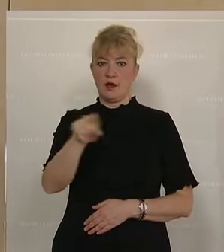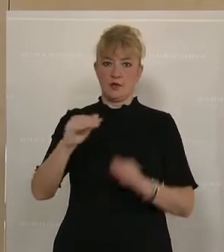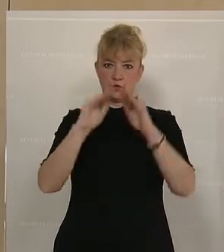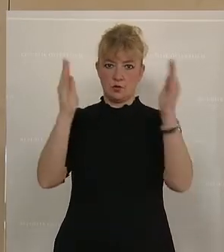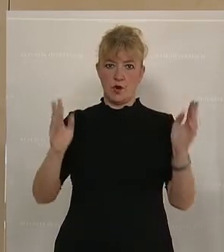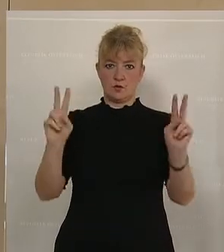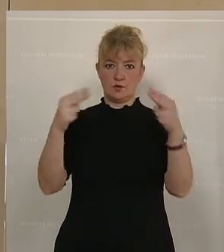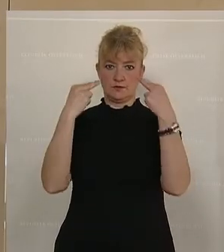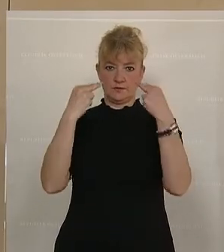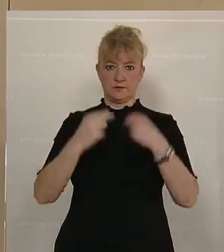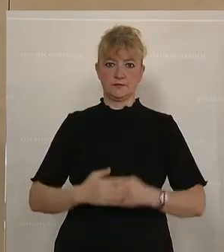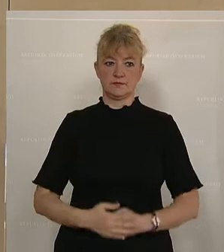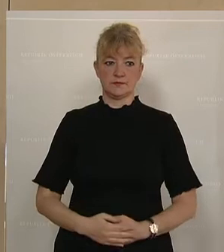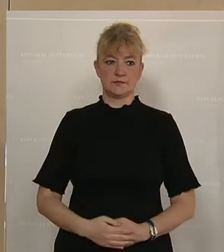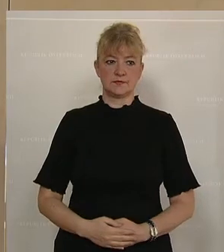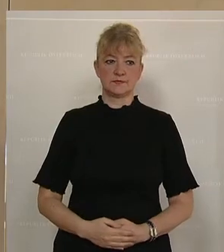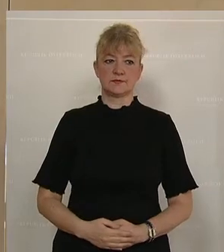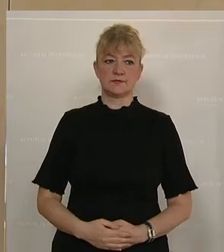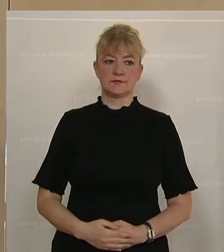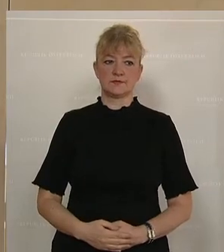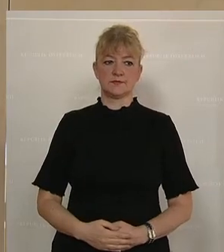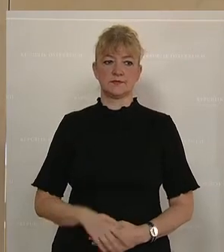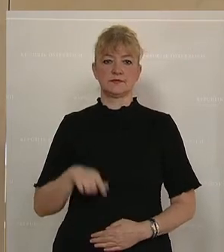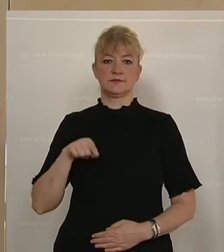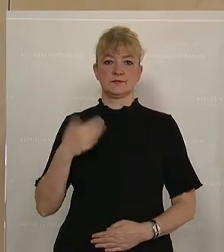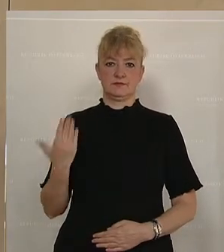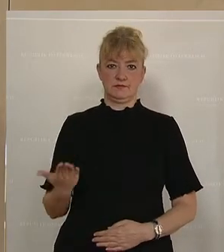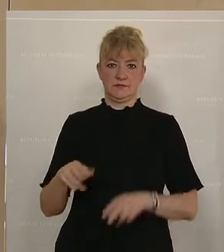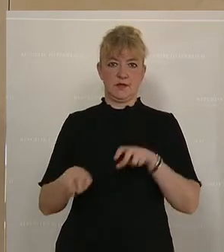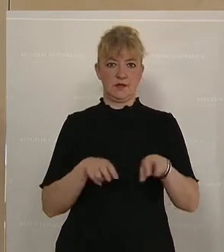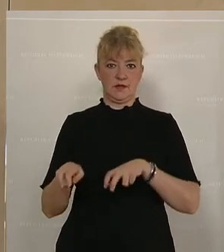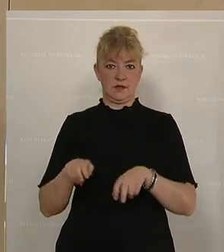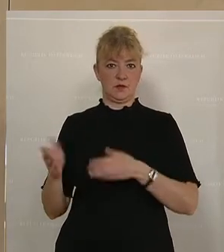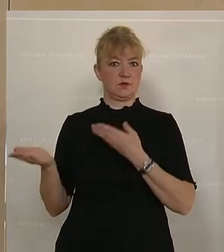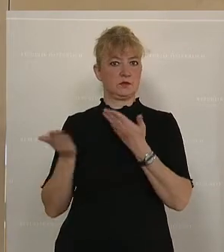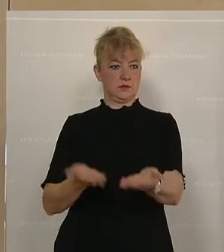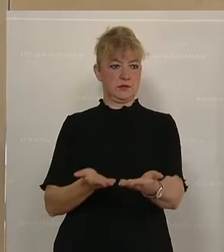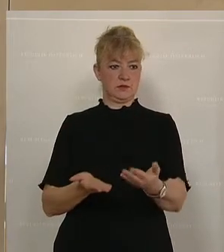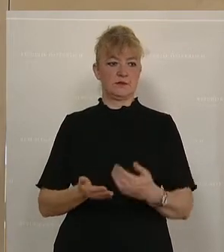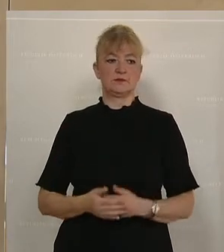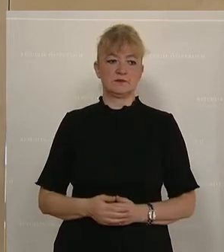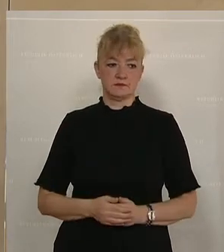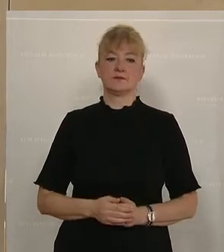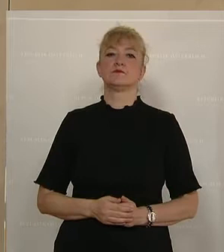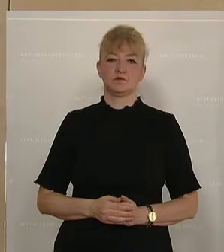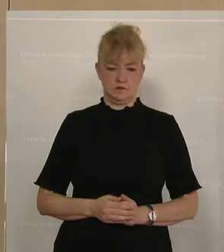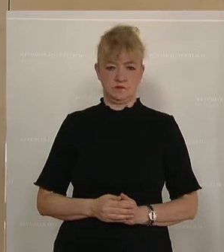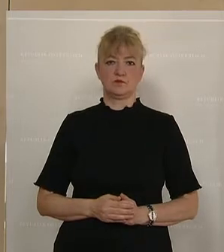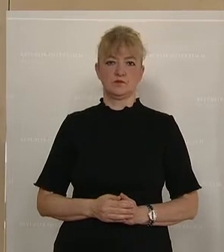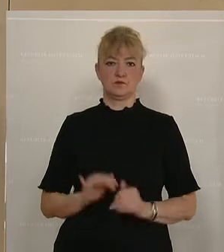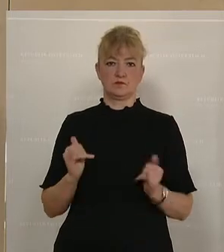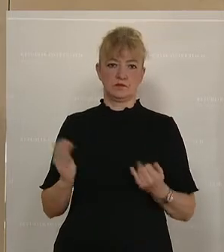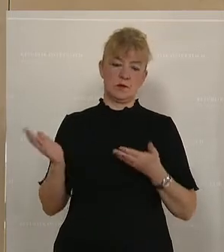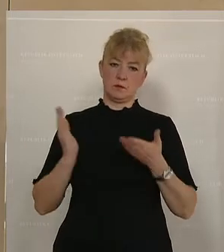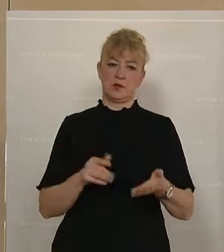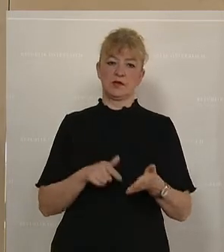mitverfolgen. Diese Regierung liefert, und diese Regierung liefert die